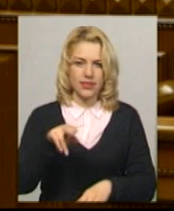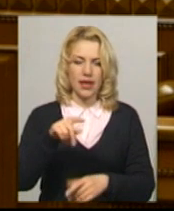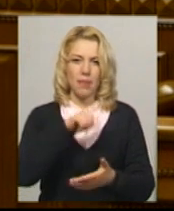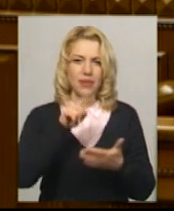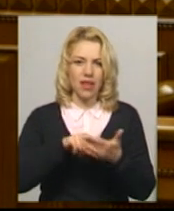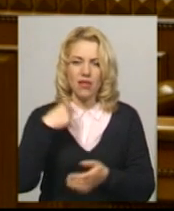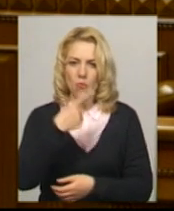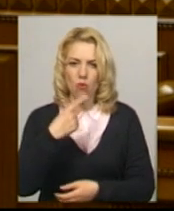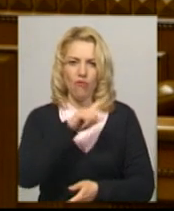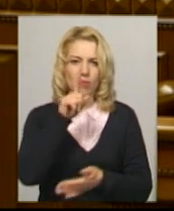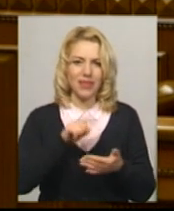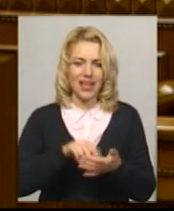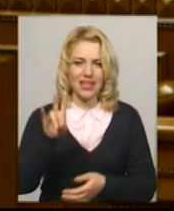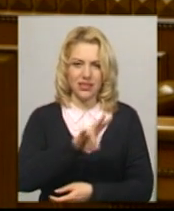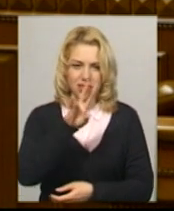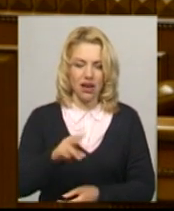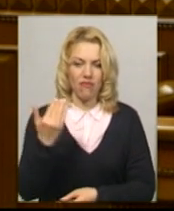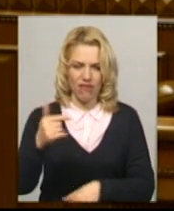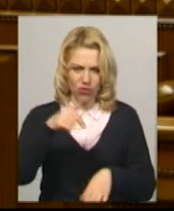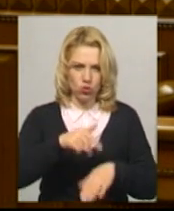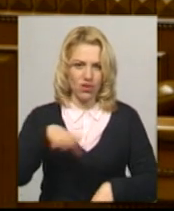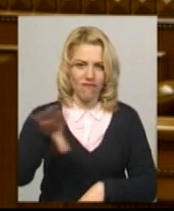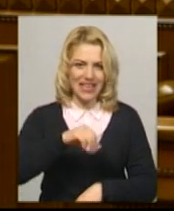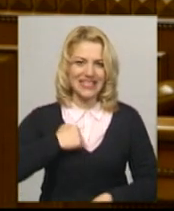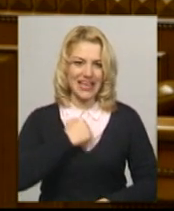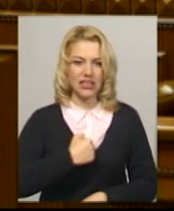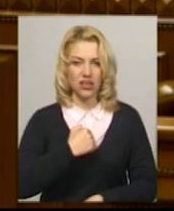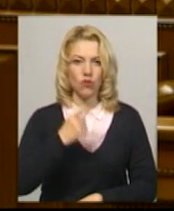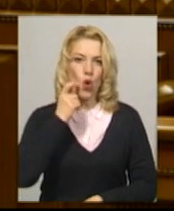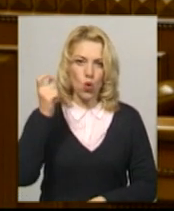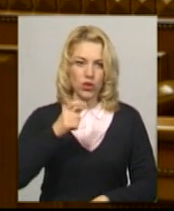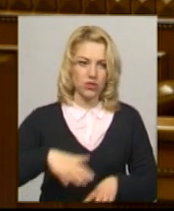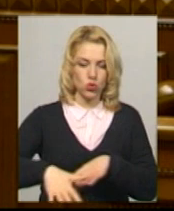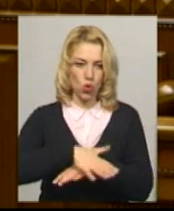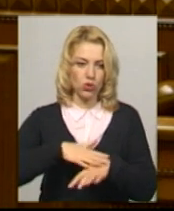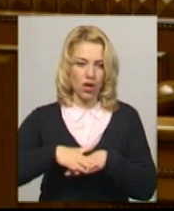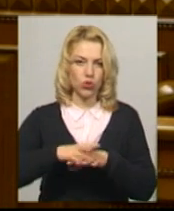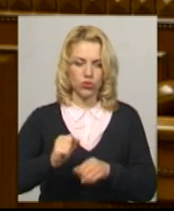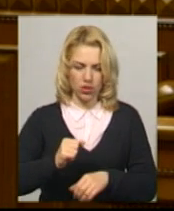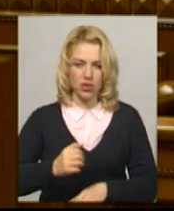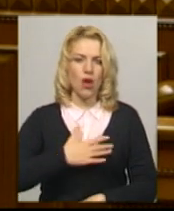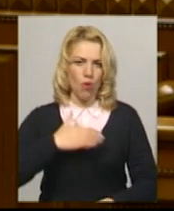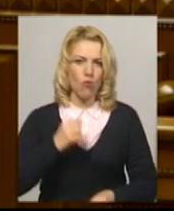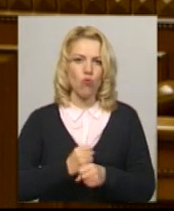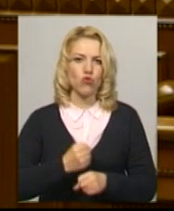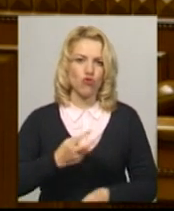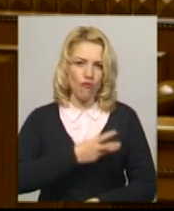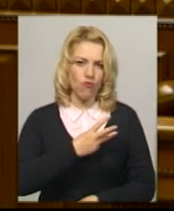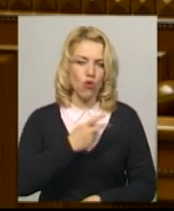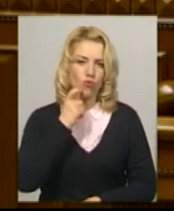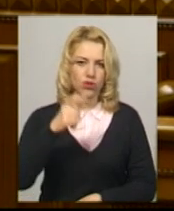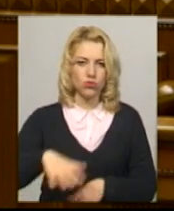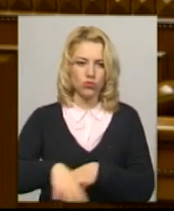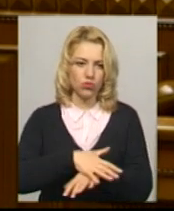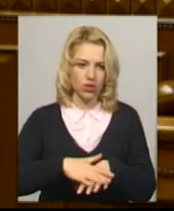церкви, ви відчуєте весь гнів українського народу і могутню волю українського народу. Раніше